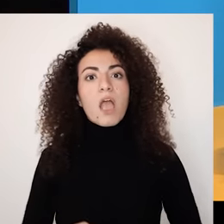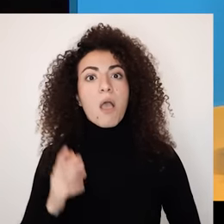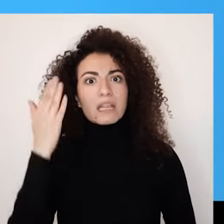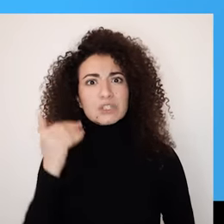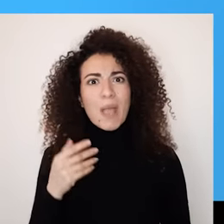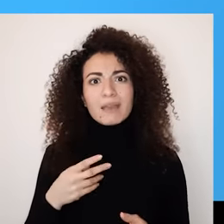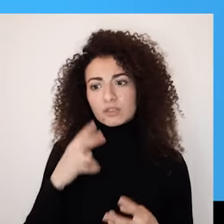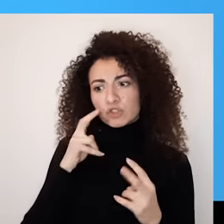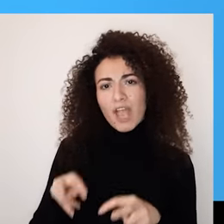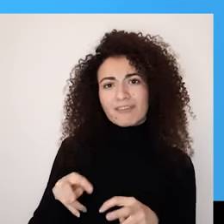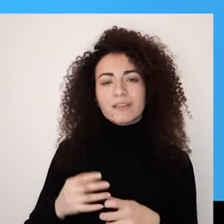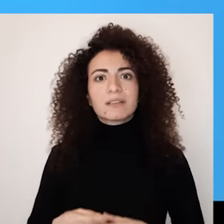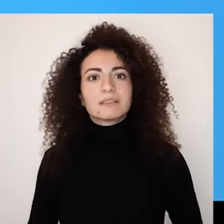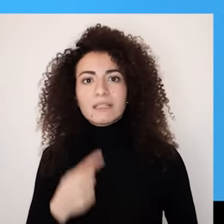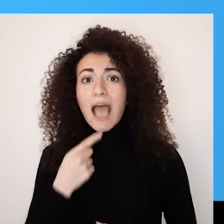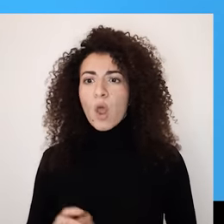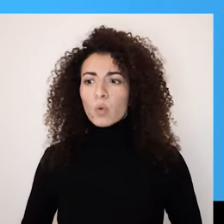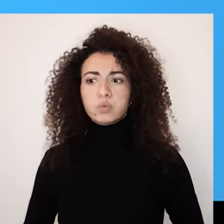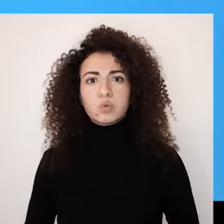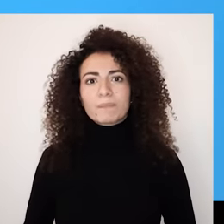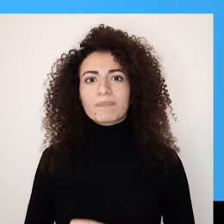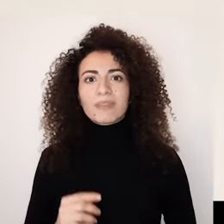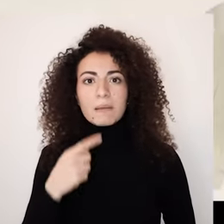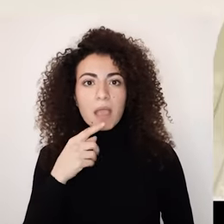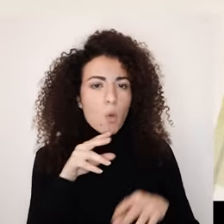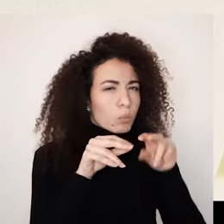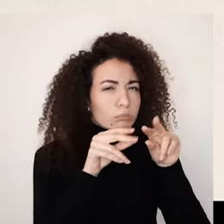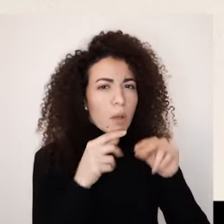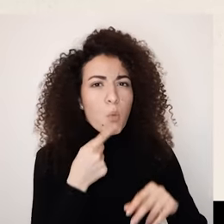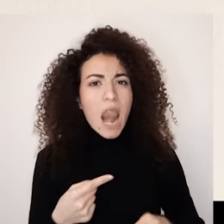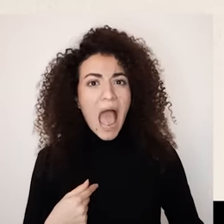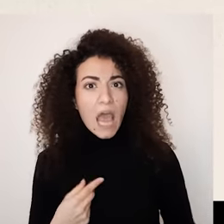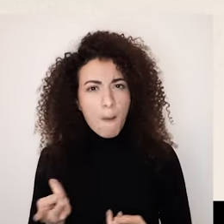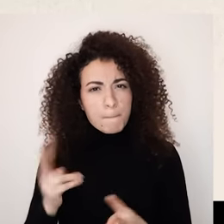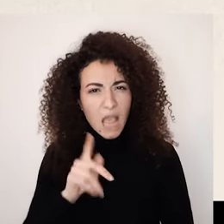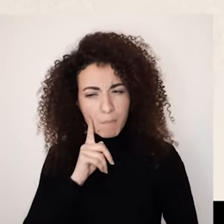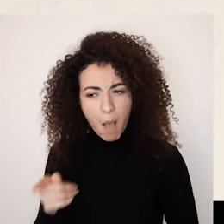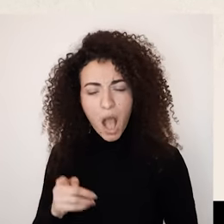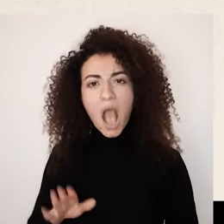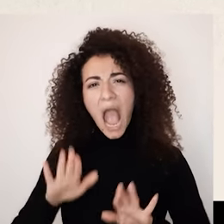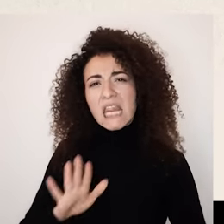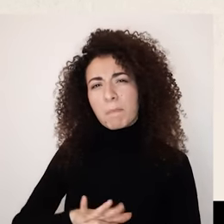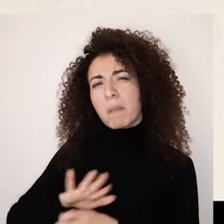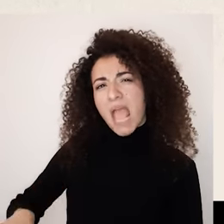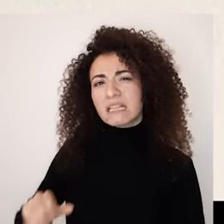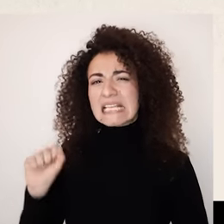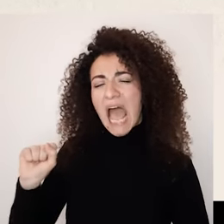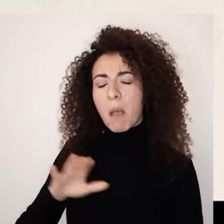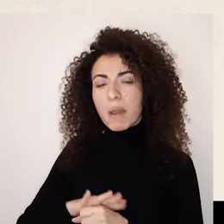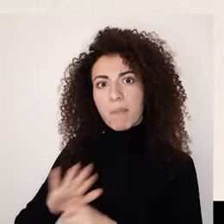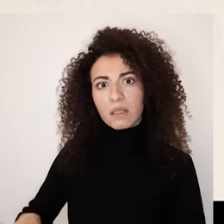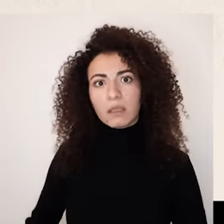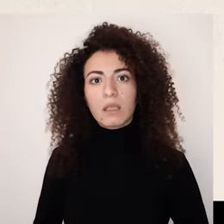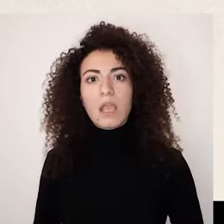بشفقة وقالوا بصوت منخفض أنا محلة تخليها بالبيت سارة ما تقبلت هالنظرات وصرخت بوجه